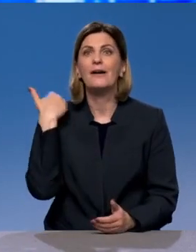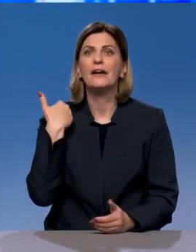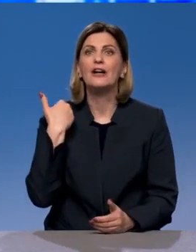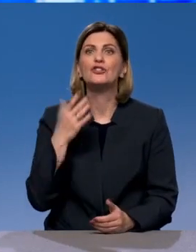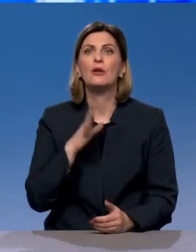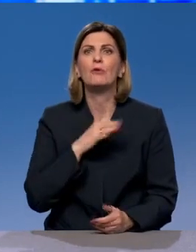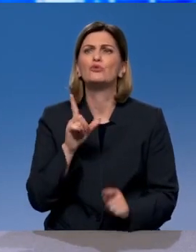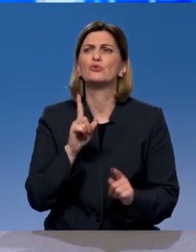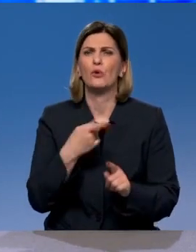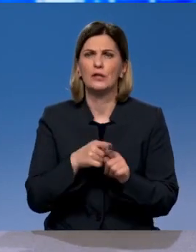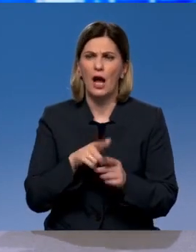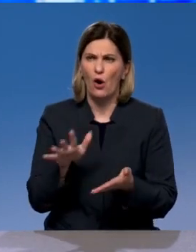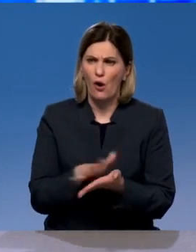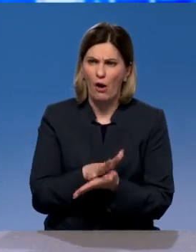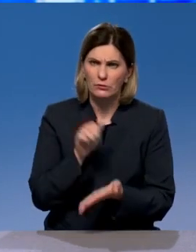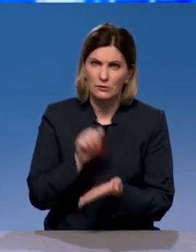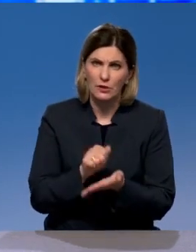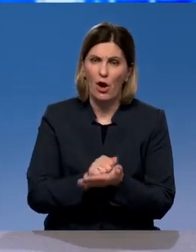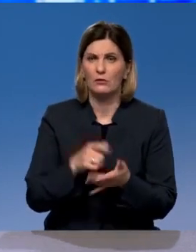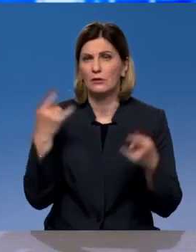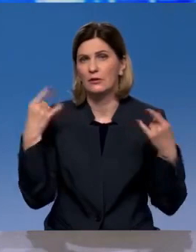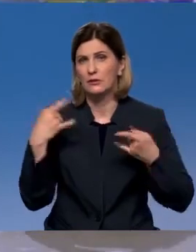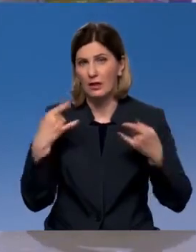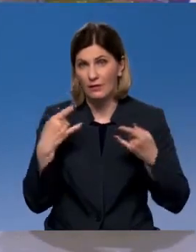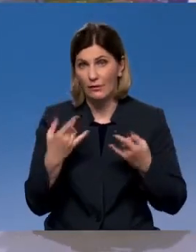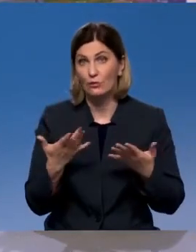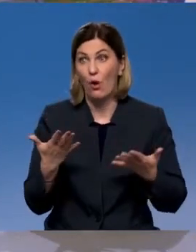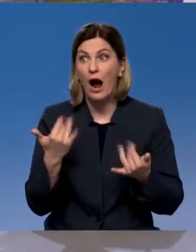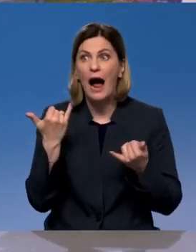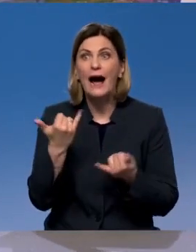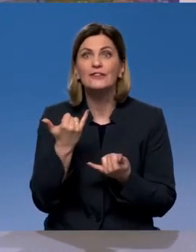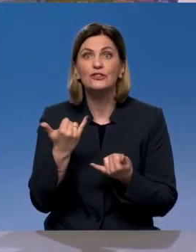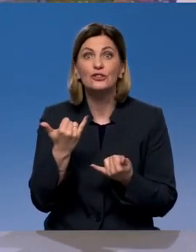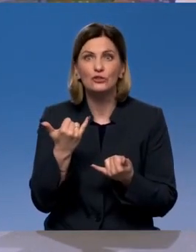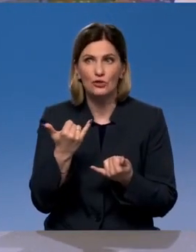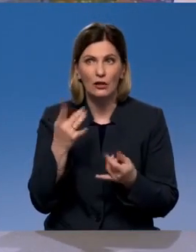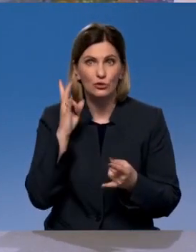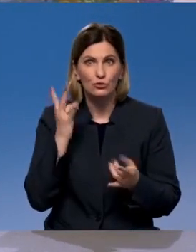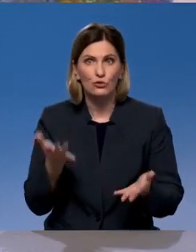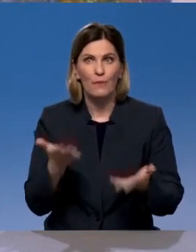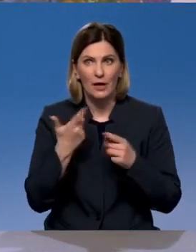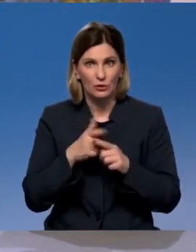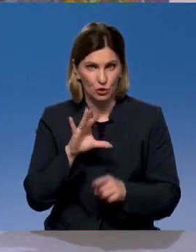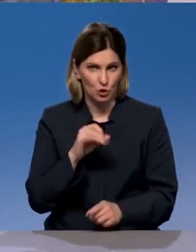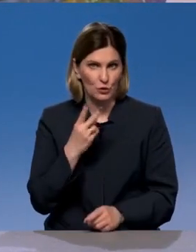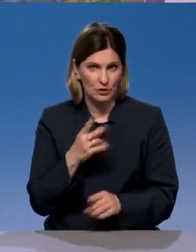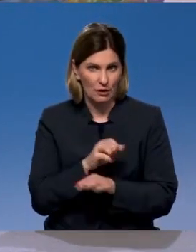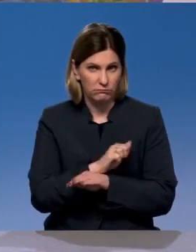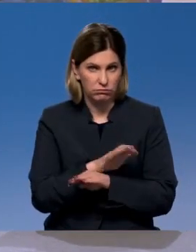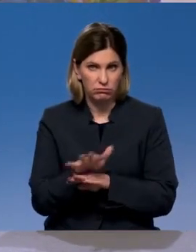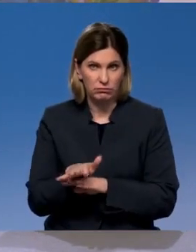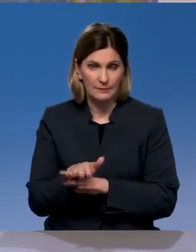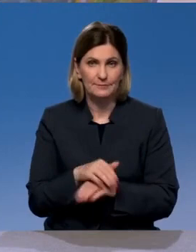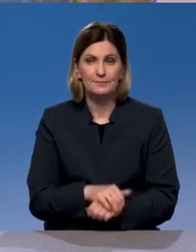газета, корреспондент, или это телевидение. А сейчас гласность, это даже социальные сети. А это не теряется вообще в общем потоке? Нет.